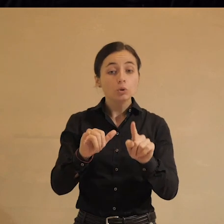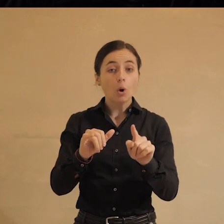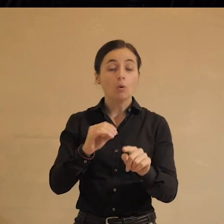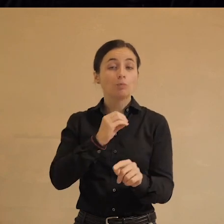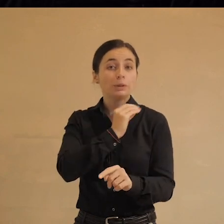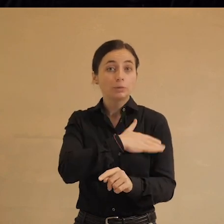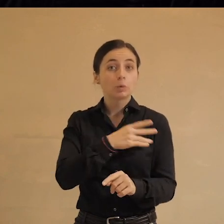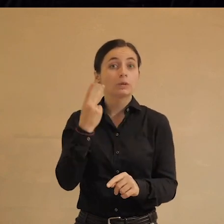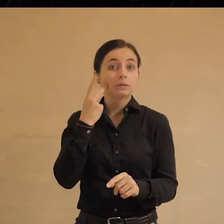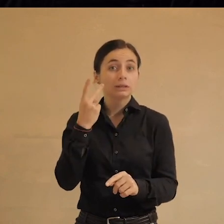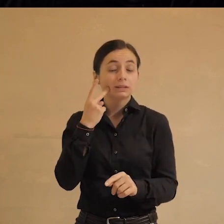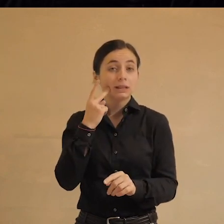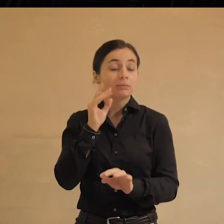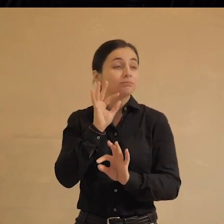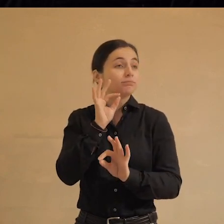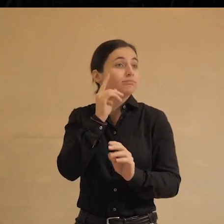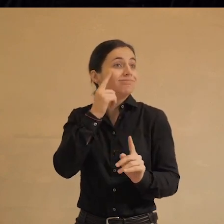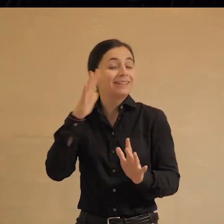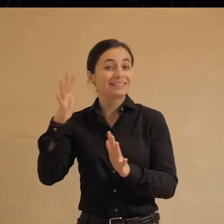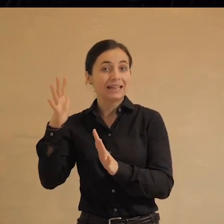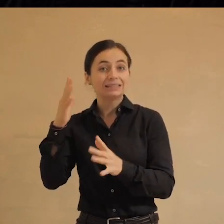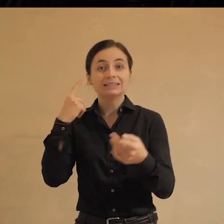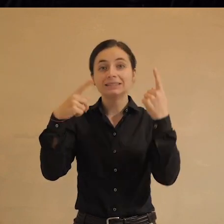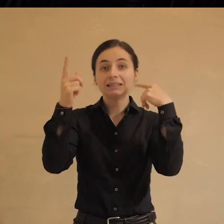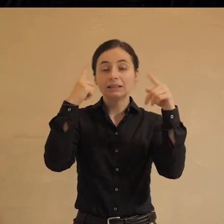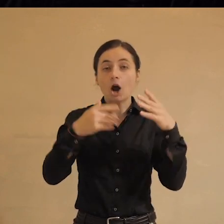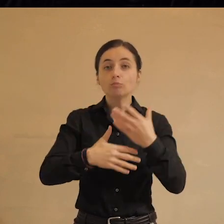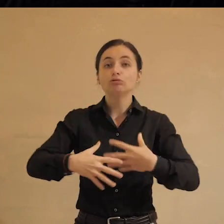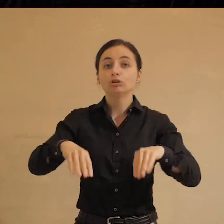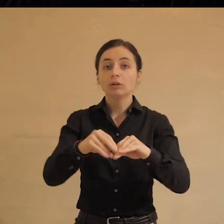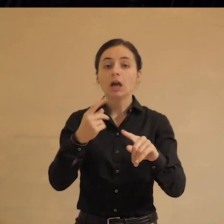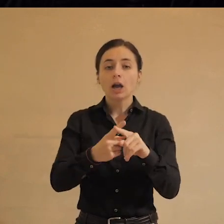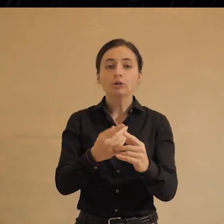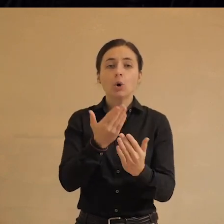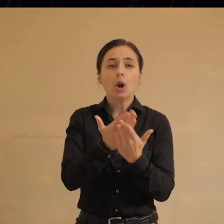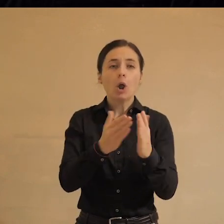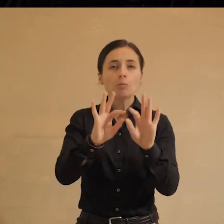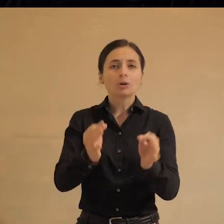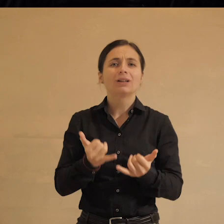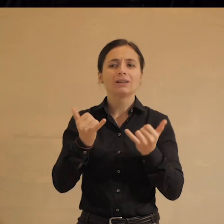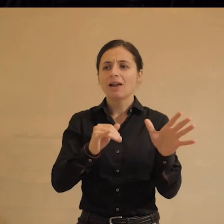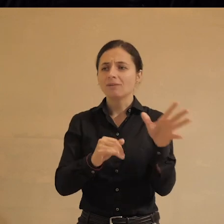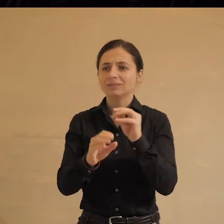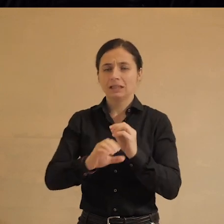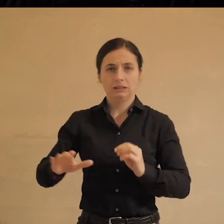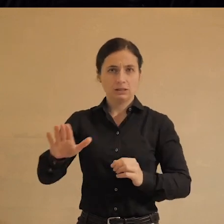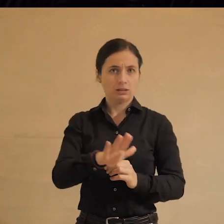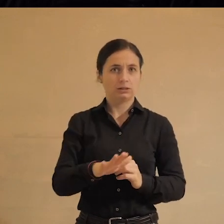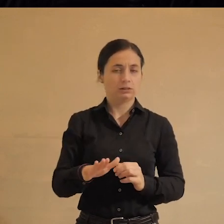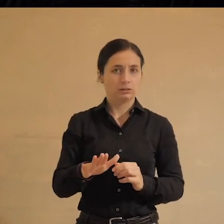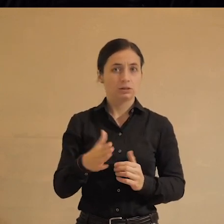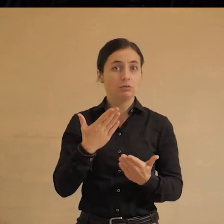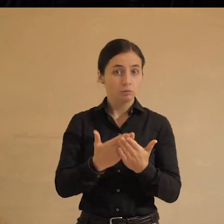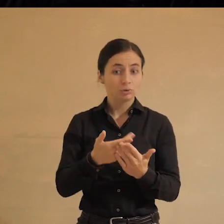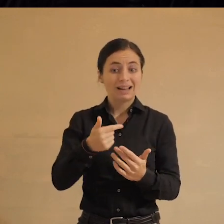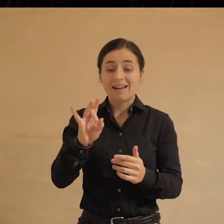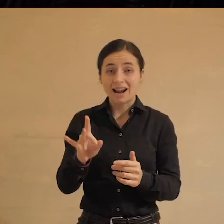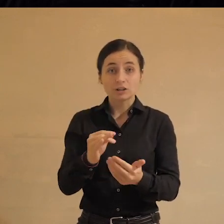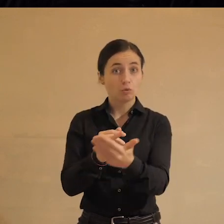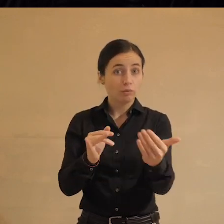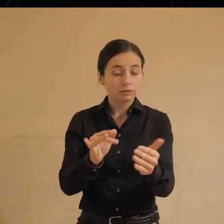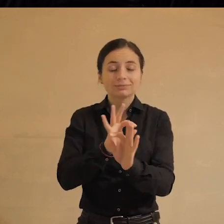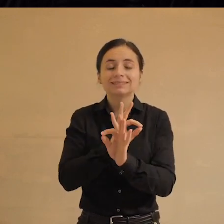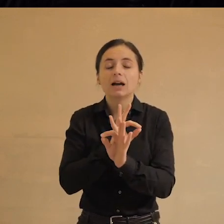Петербурге всегда блистательные общественные инициативы, которые становятся моделями для всей страны. То есть вот граждане у вас